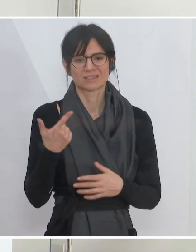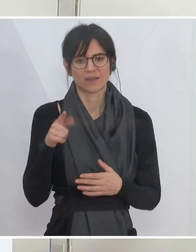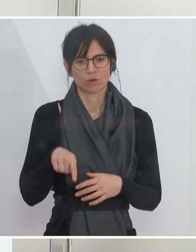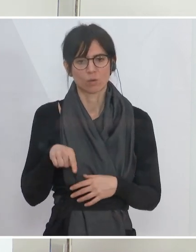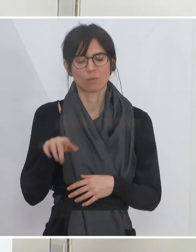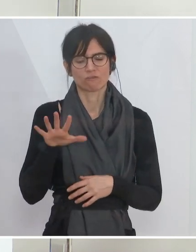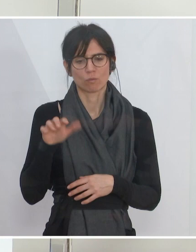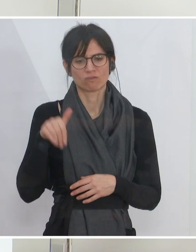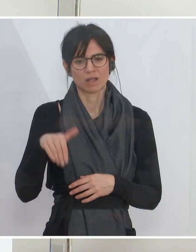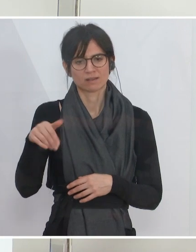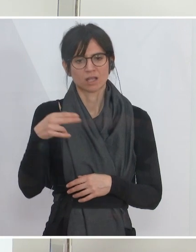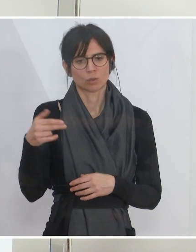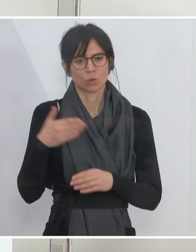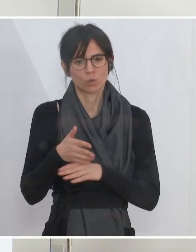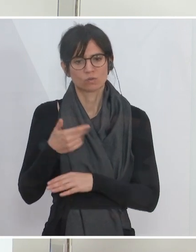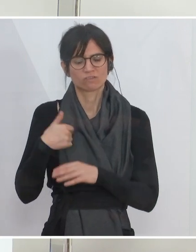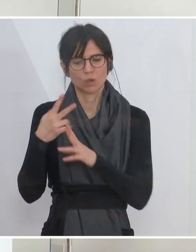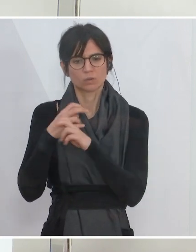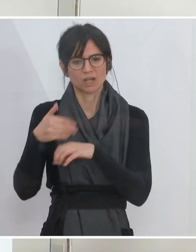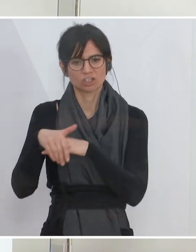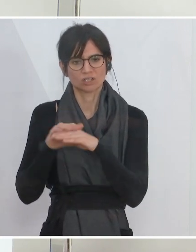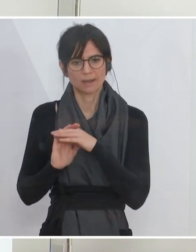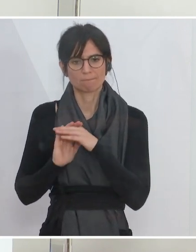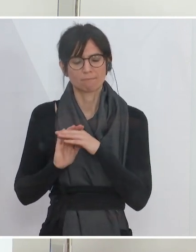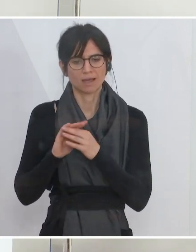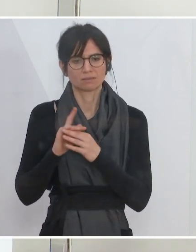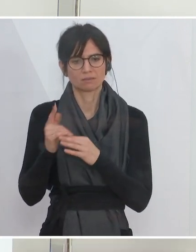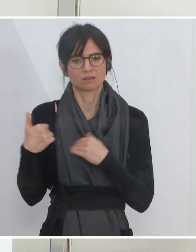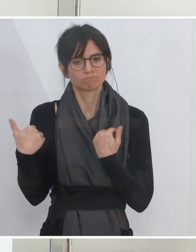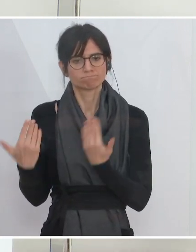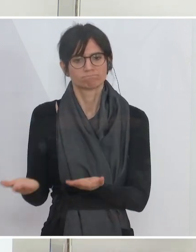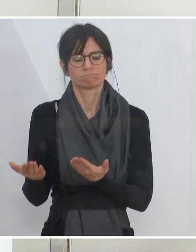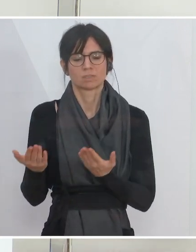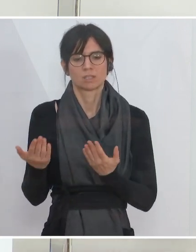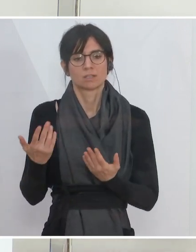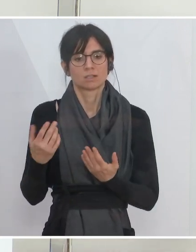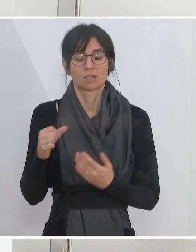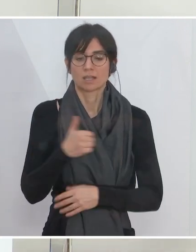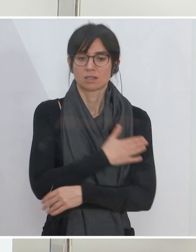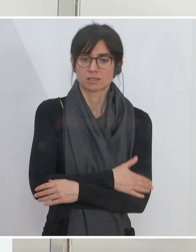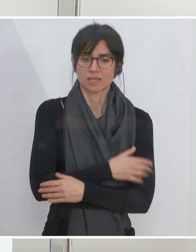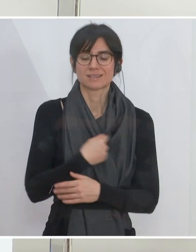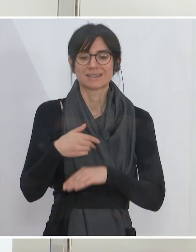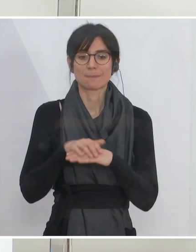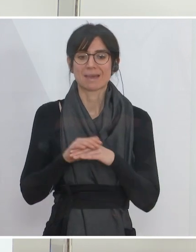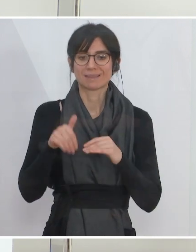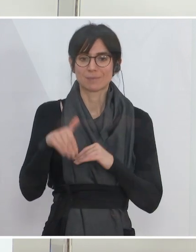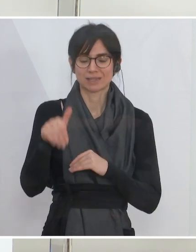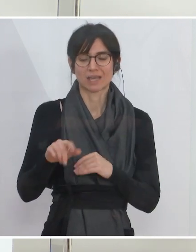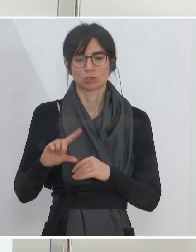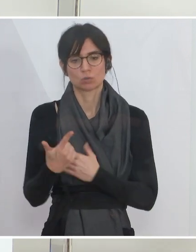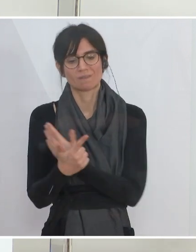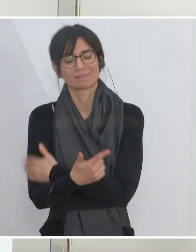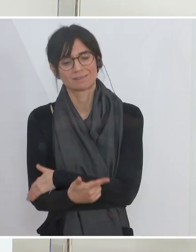Milliarden Euro für die österreichischen Gemeinden zur Verfügung gestellt. Einerseits mit der Gemeindemilliarde, andererseits aber auch